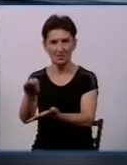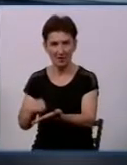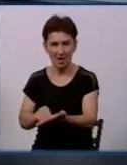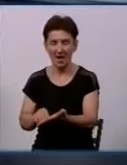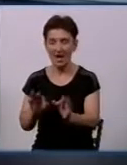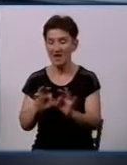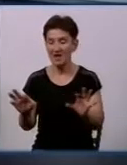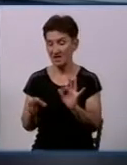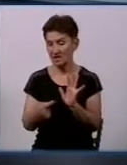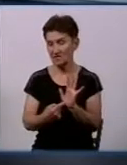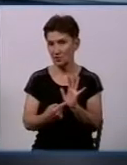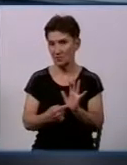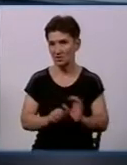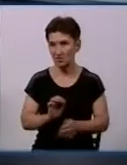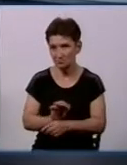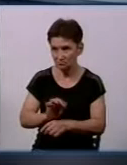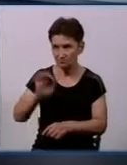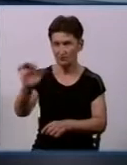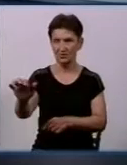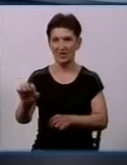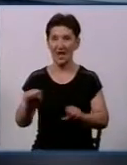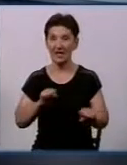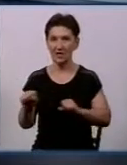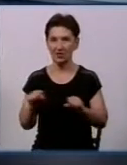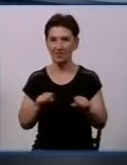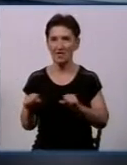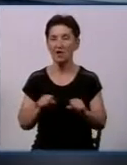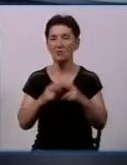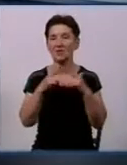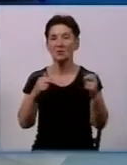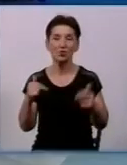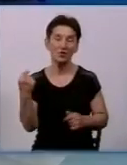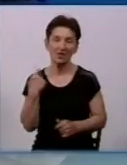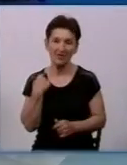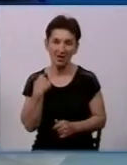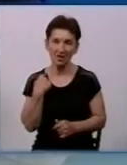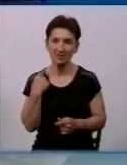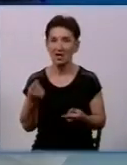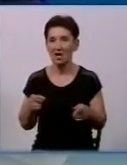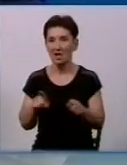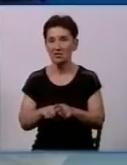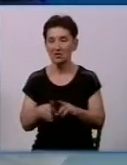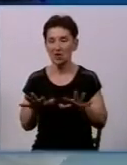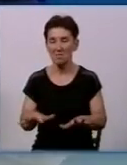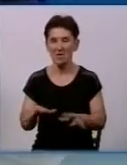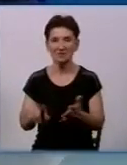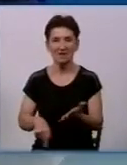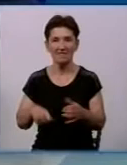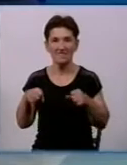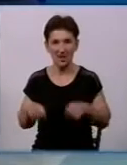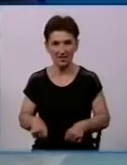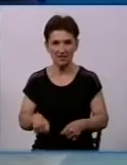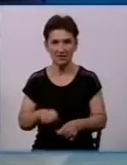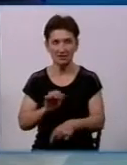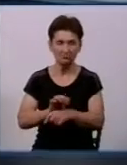направляються керівникам, в даному випадку це ОКВП Дніпрокіровоград, також до органів місцевої влади, в тому числі і до